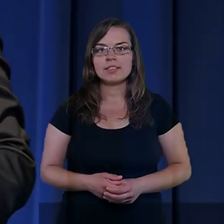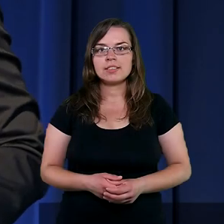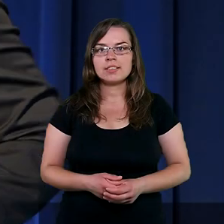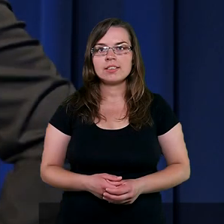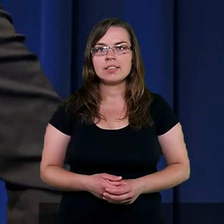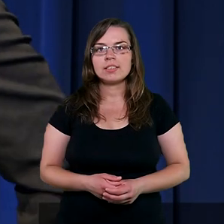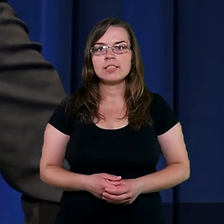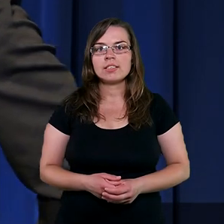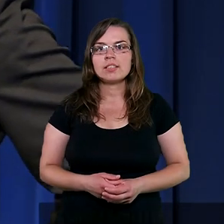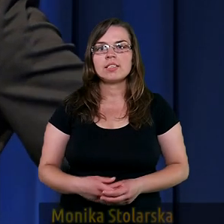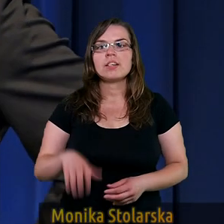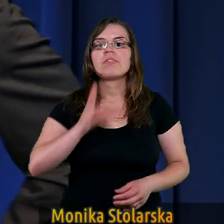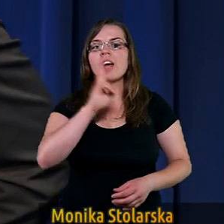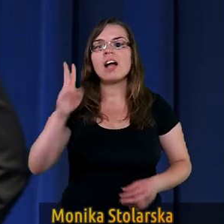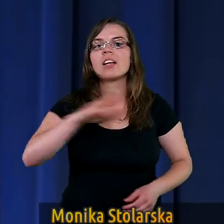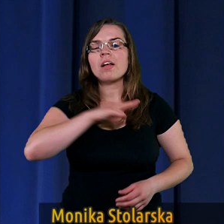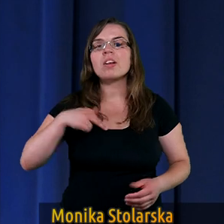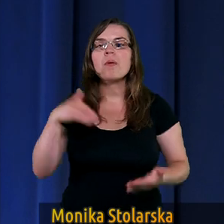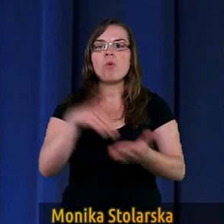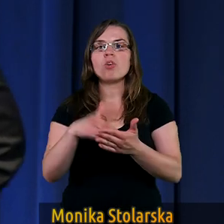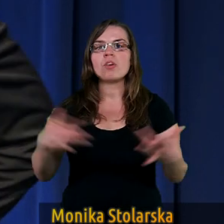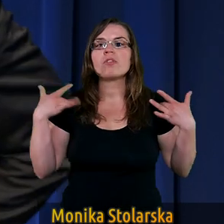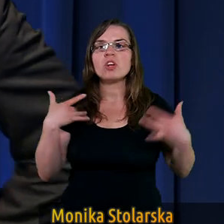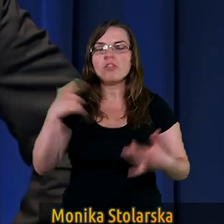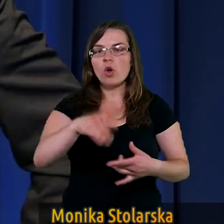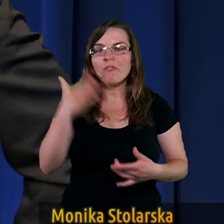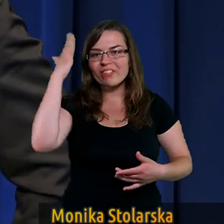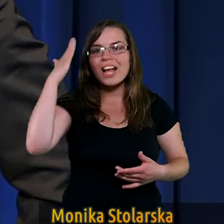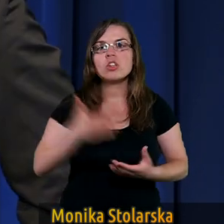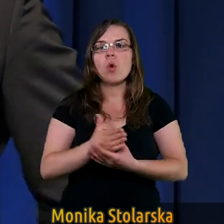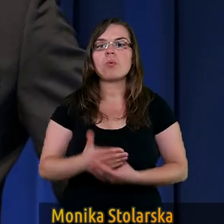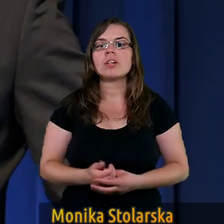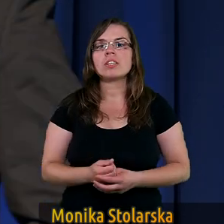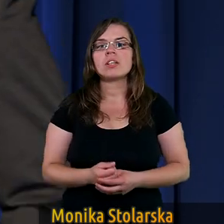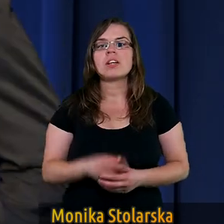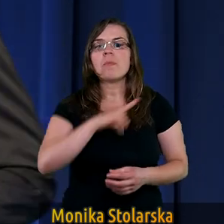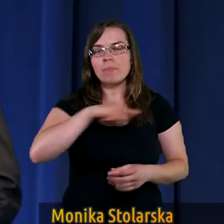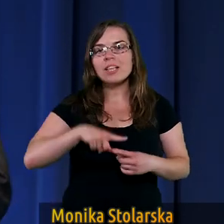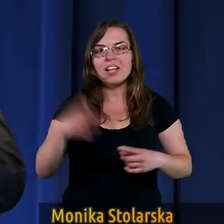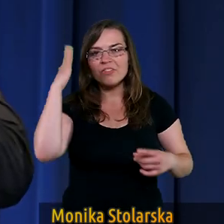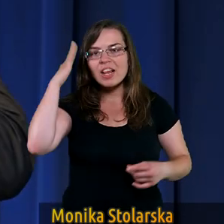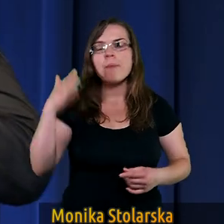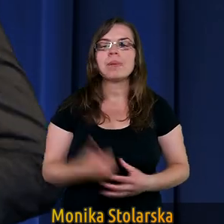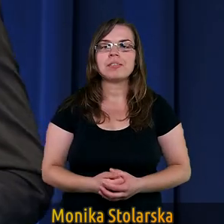Pan Bóg zadba o każdą naszą potrzebę. Dzieci już to wiedzą. Czy my to wiemy?